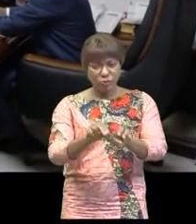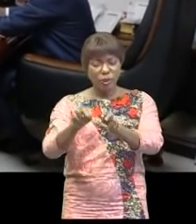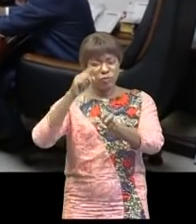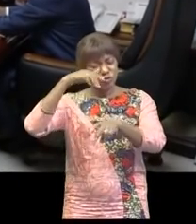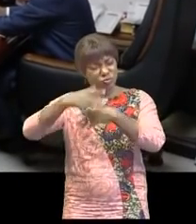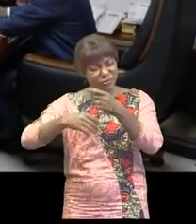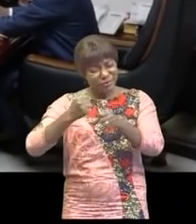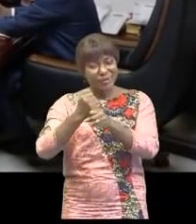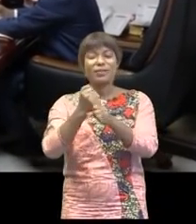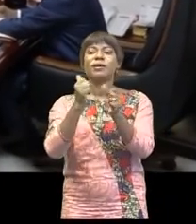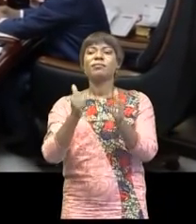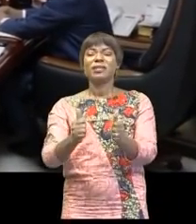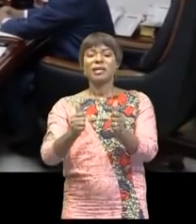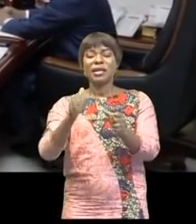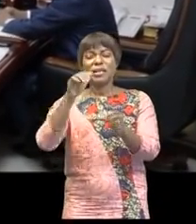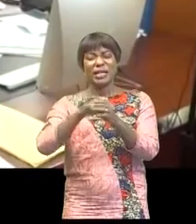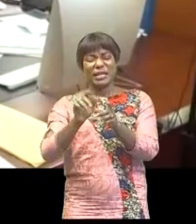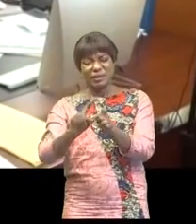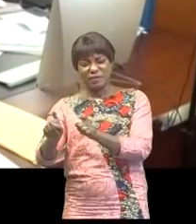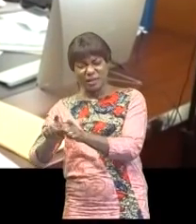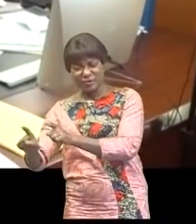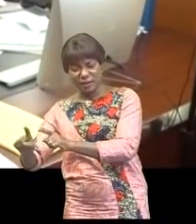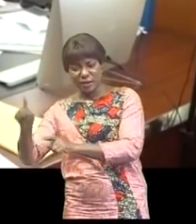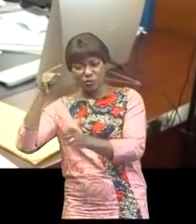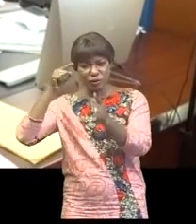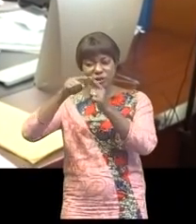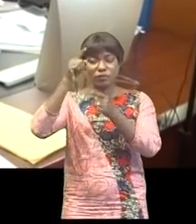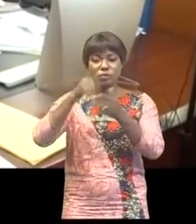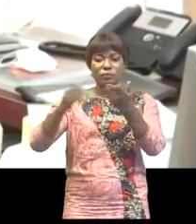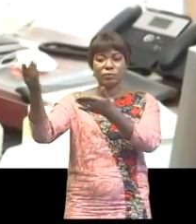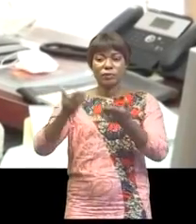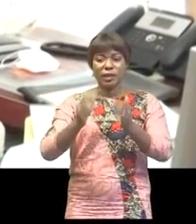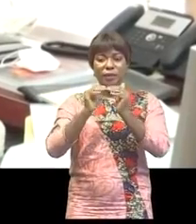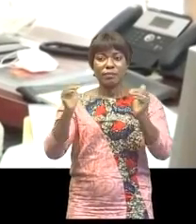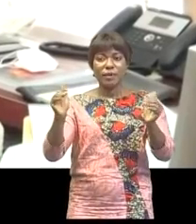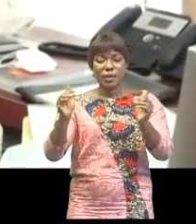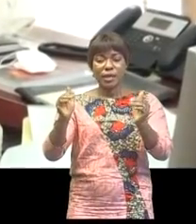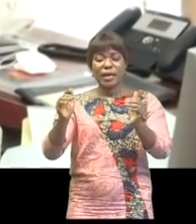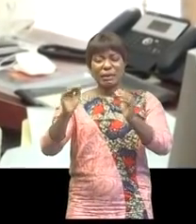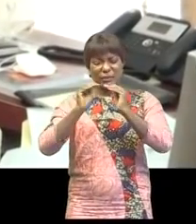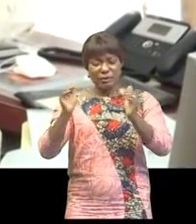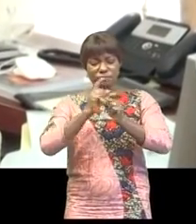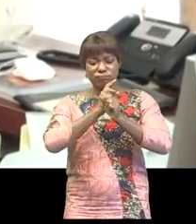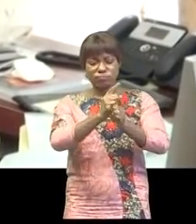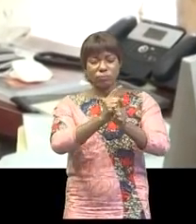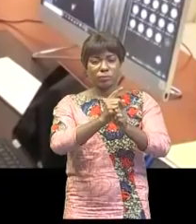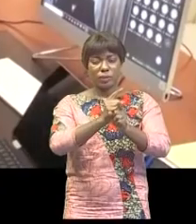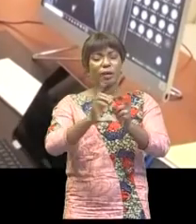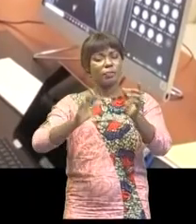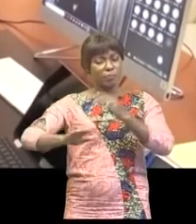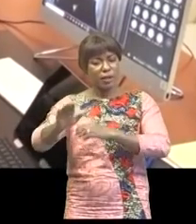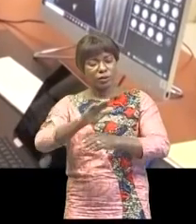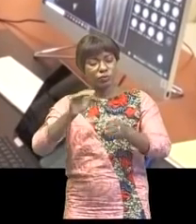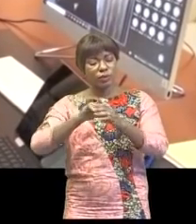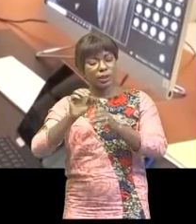opérations sur les différents fronts dans l'objectif de ramener la paix, la stabilité et la sécurité